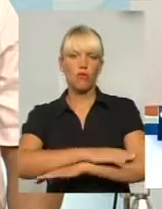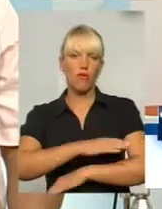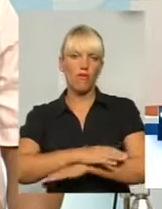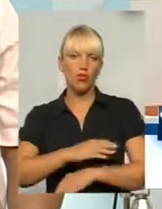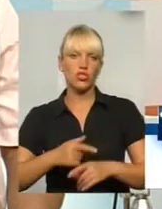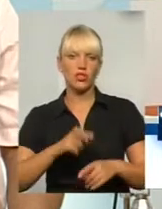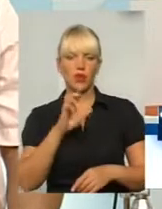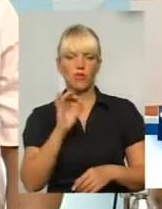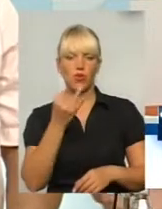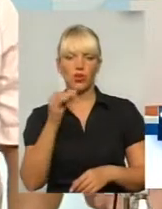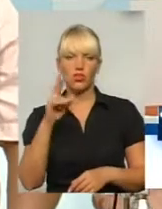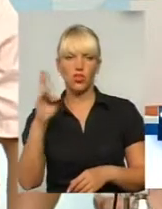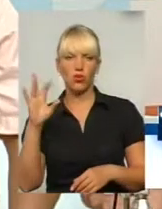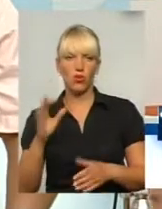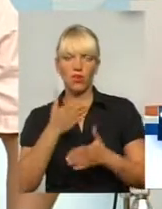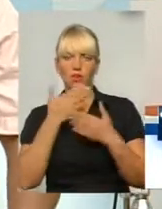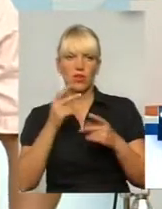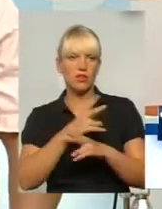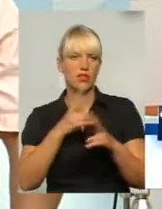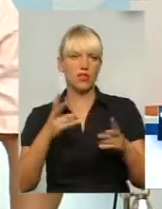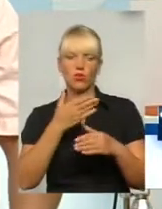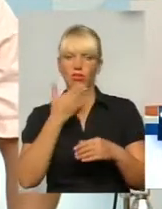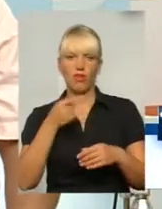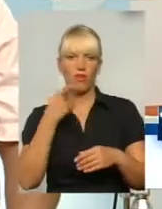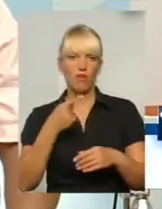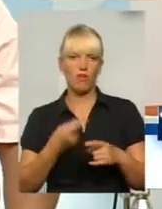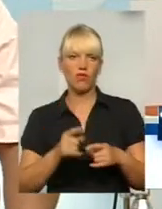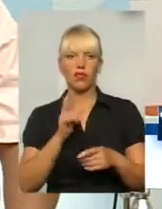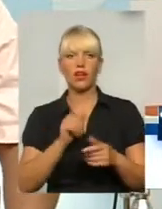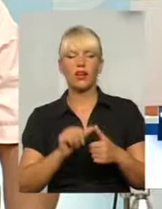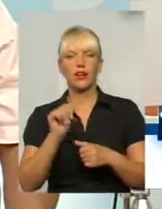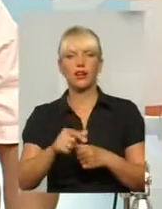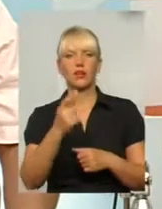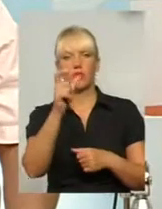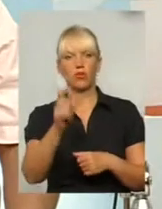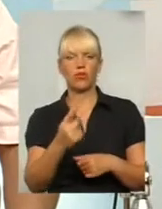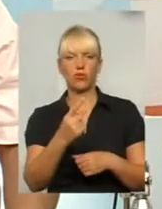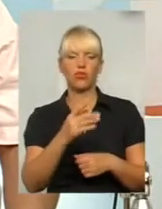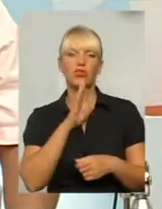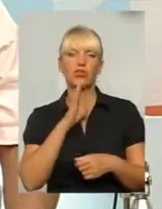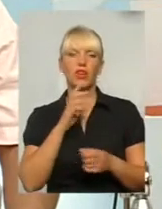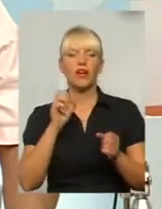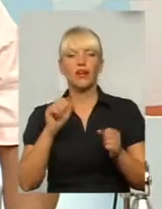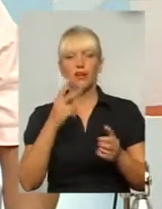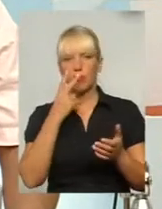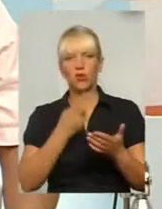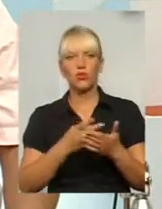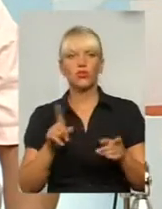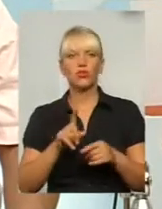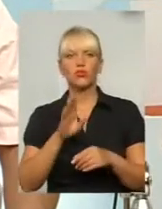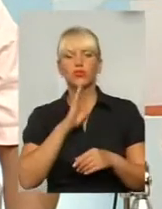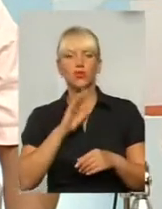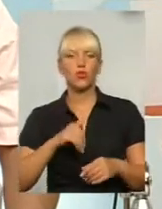пана Боченко з тваринами. Ніхто не каже, крім неї. Це видно тому, що вона хоче стати